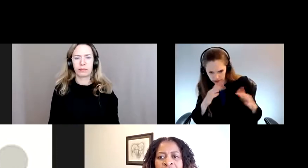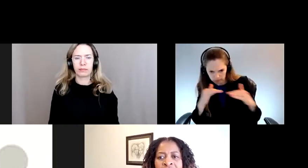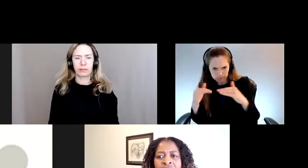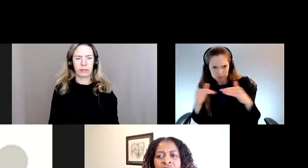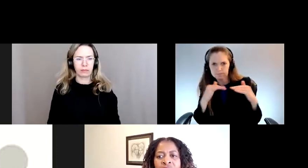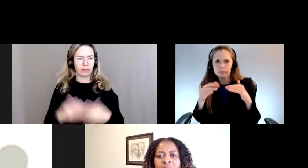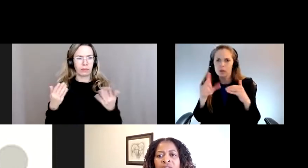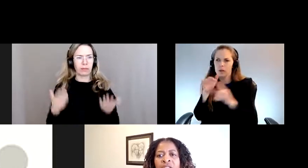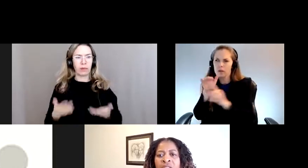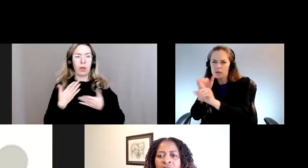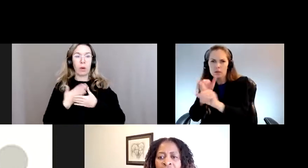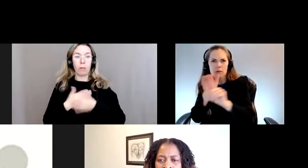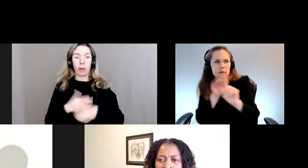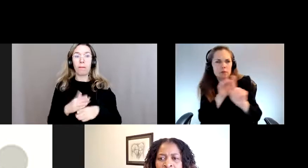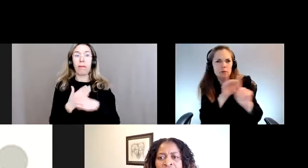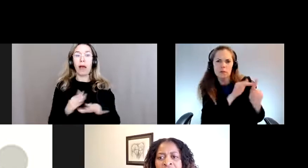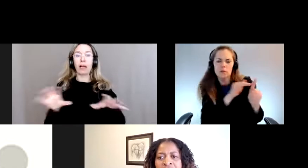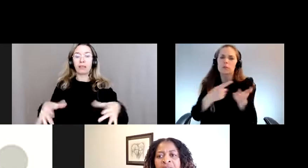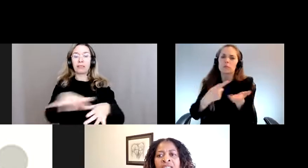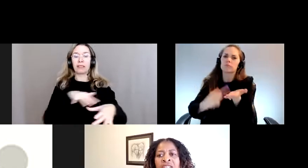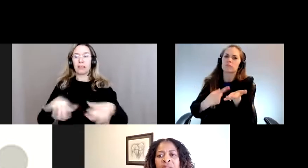préparer le secteur